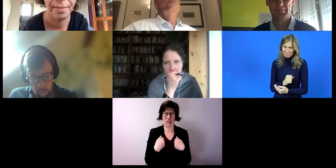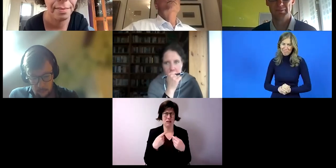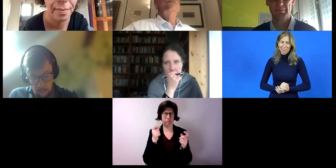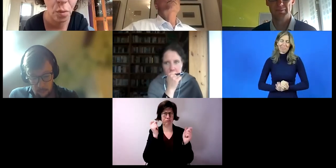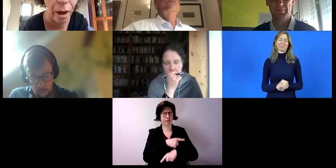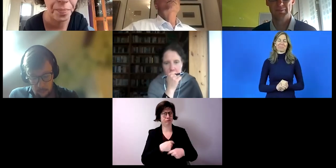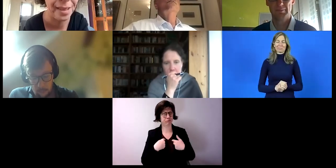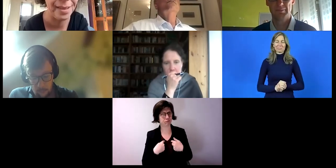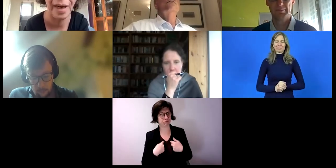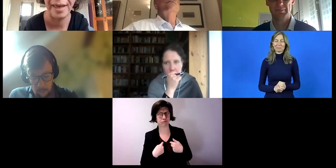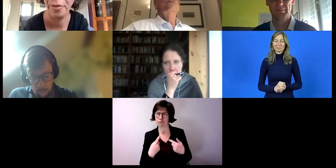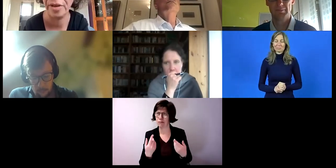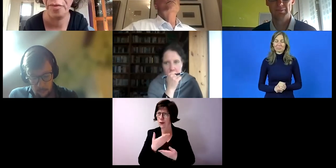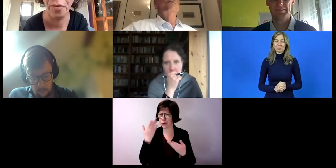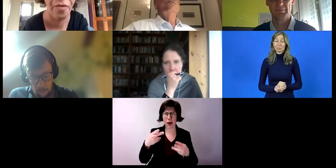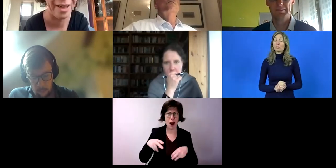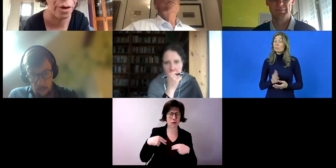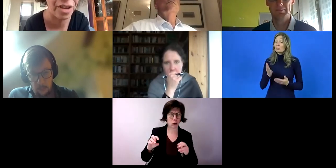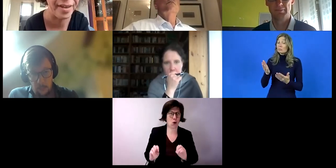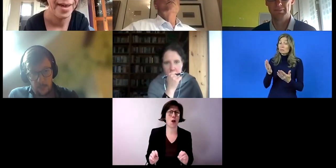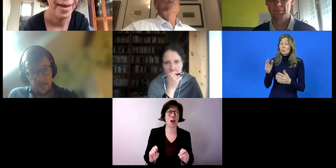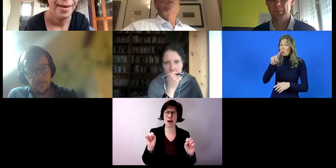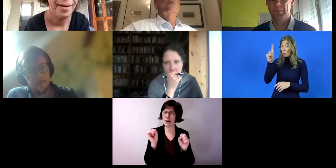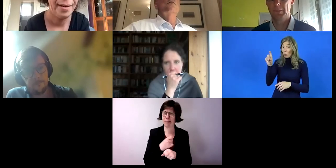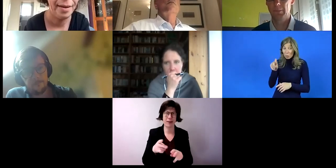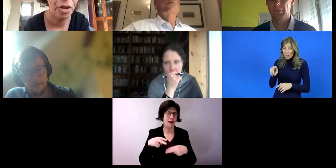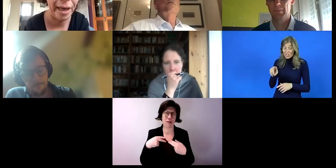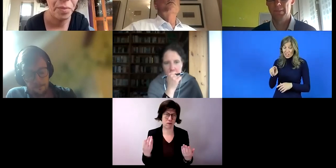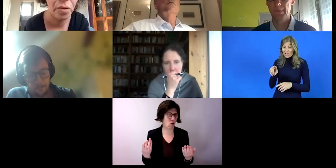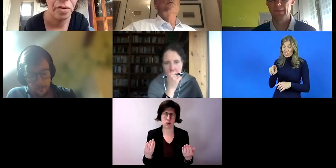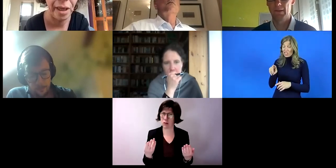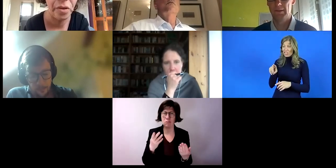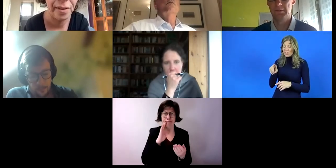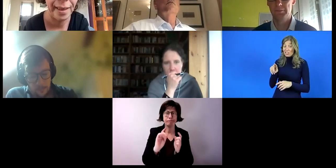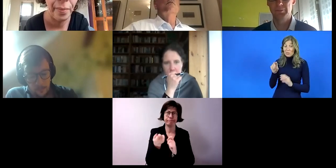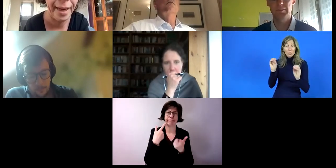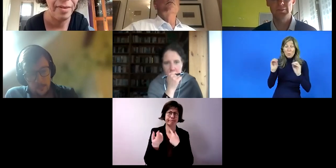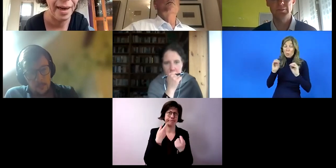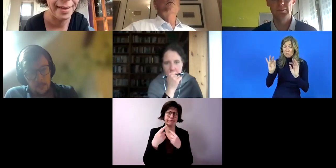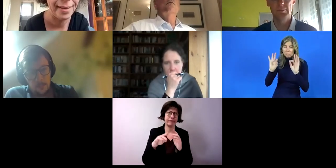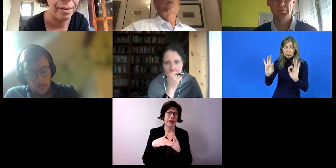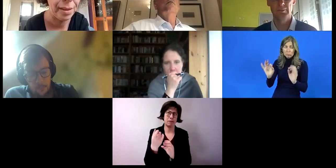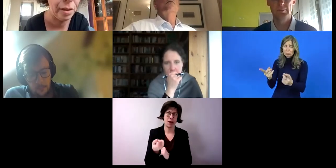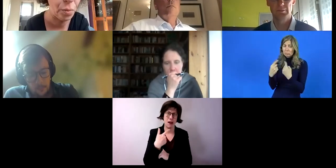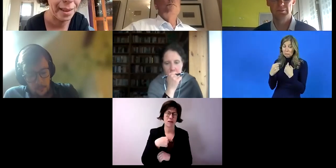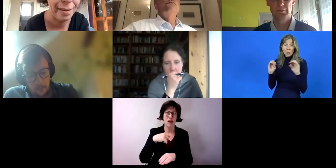oder überhaupt nicht beantwortet werden konnte. Schreibt uns, schreiben Sie uns eine Mail. Wir leiten das dann auch an die entsprechenden